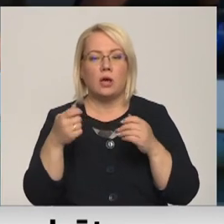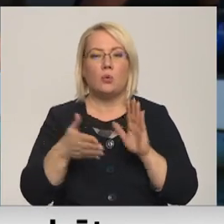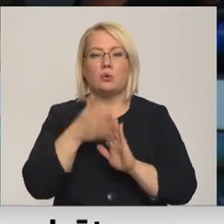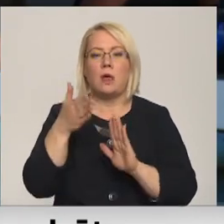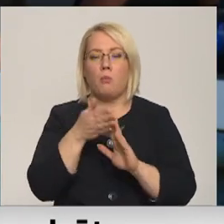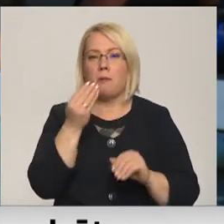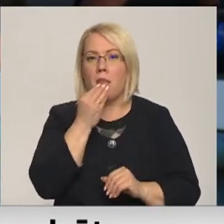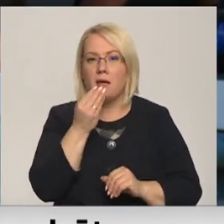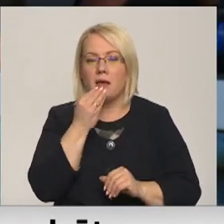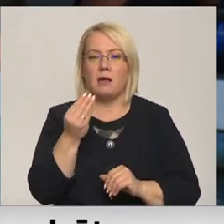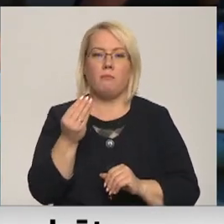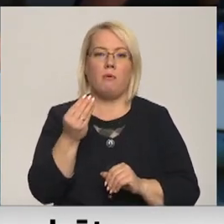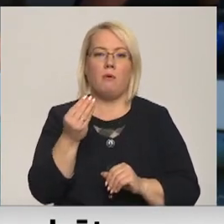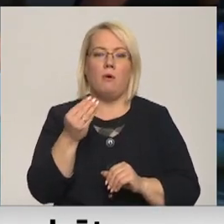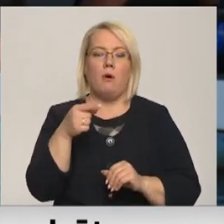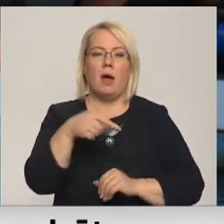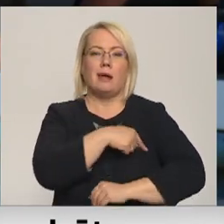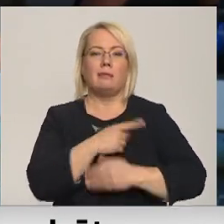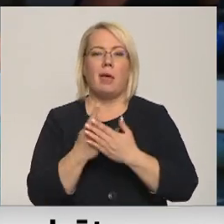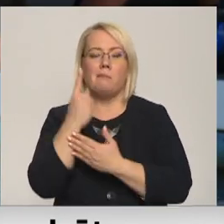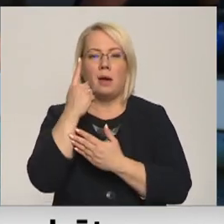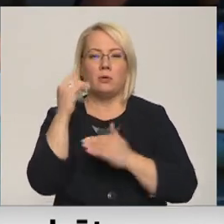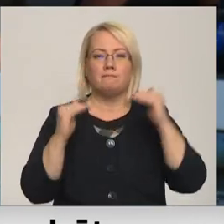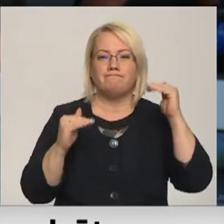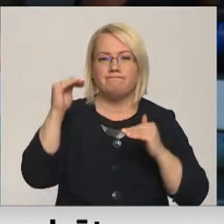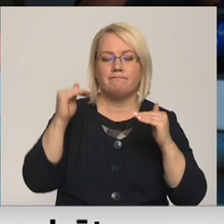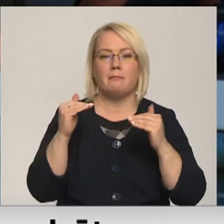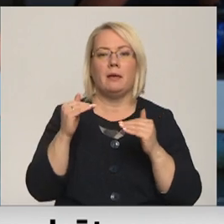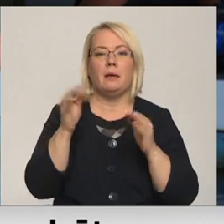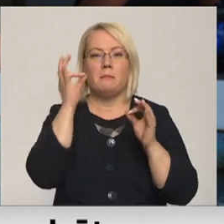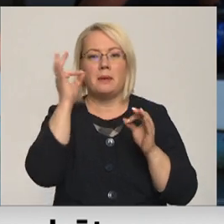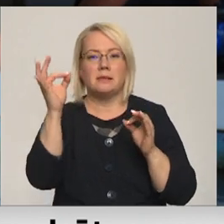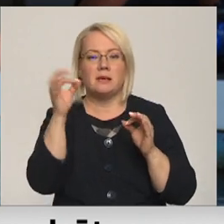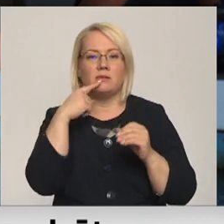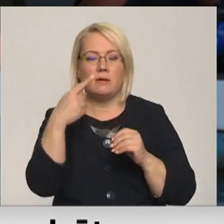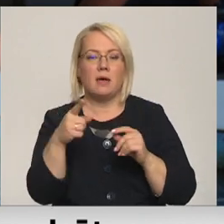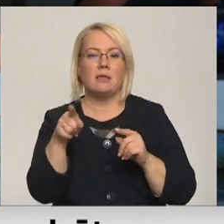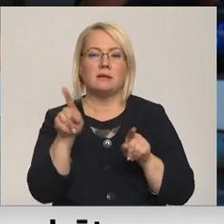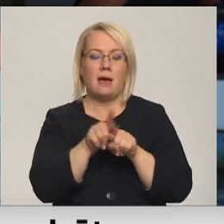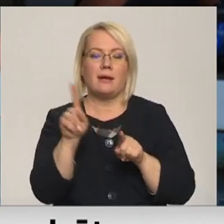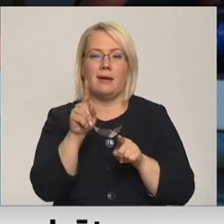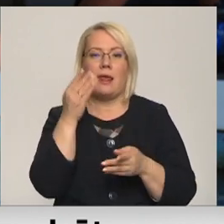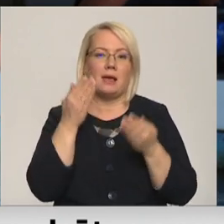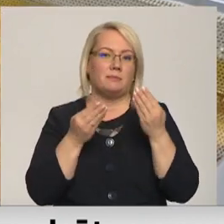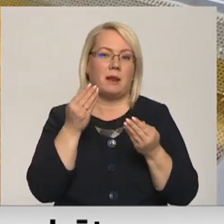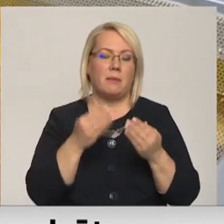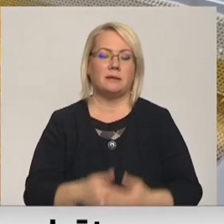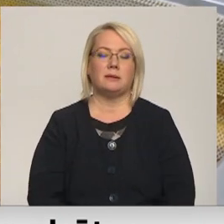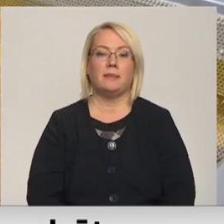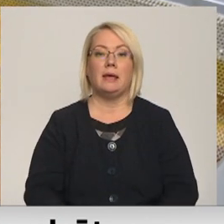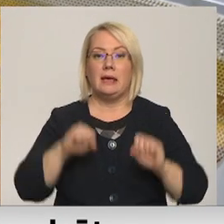uzlabojot tīrtehnikas temperatūru augstāk viņām. Tas tāds arī eksperiments ir pagaidām vienšmīgs.